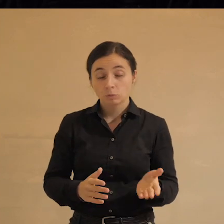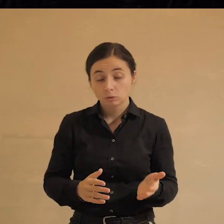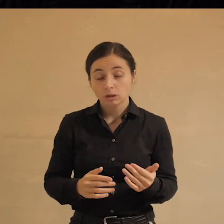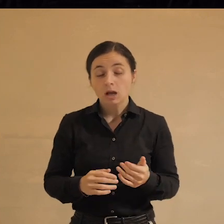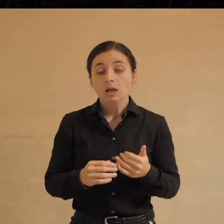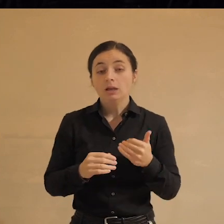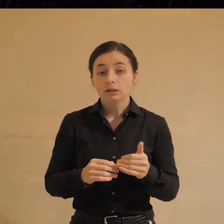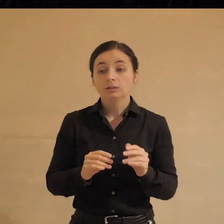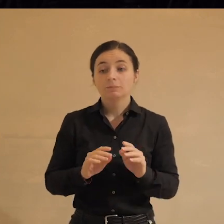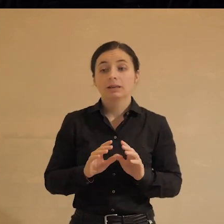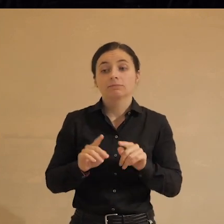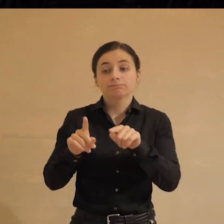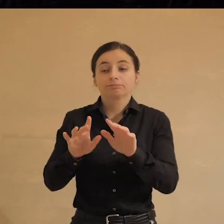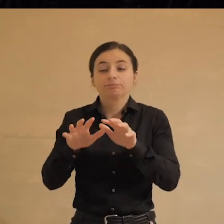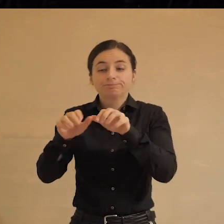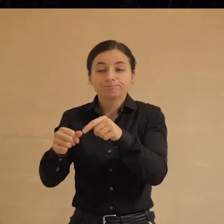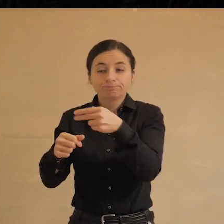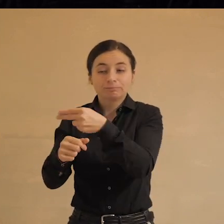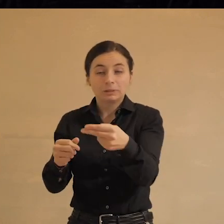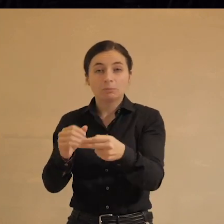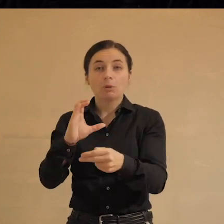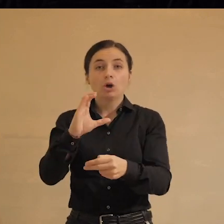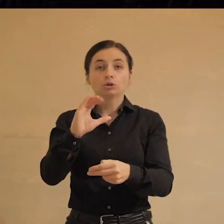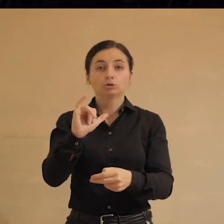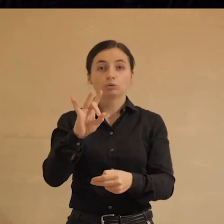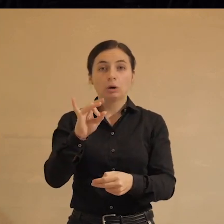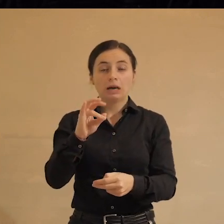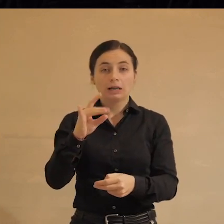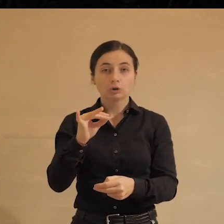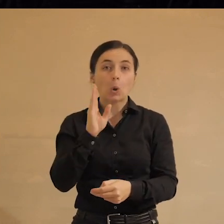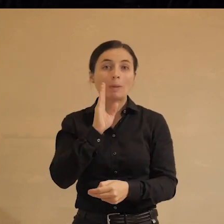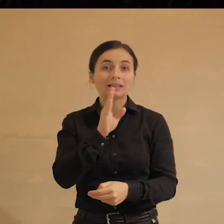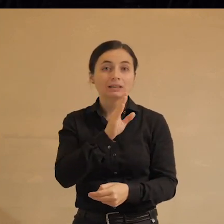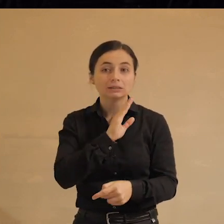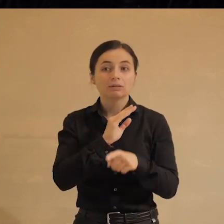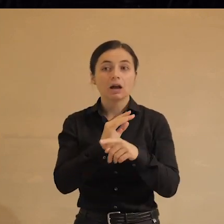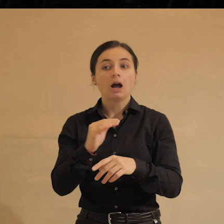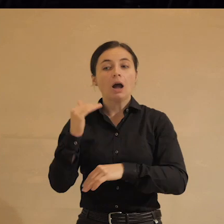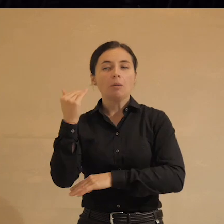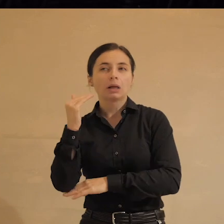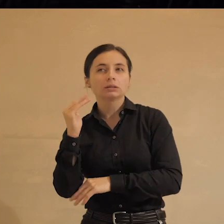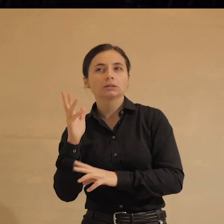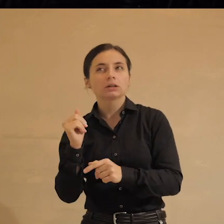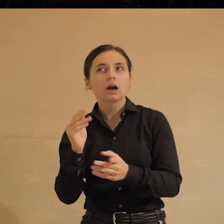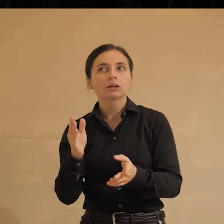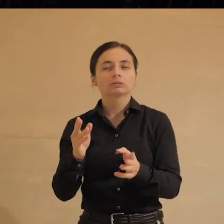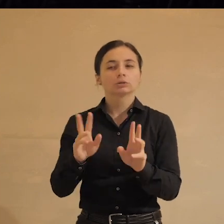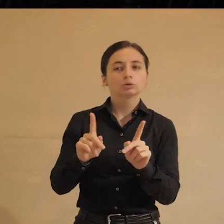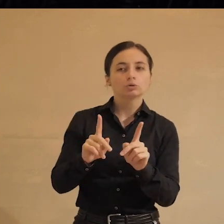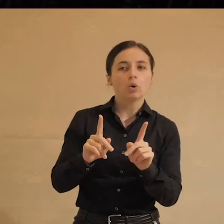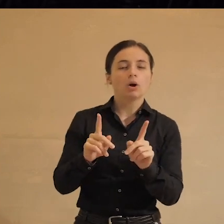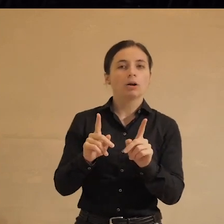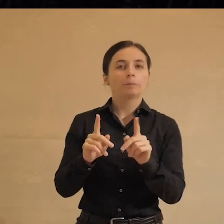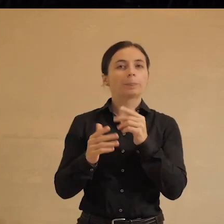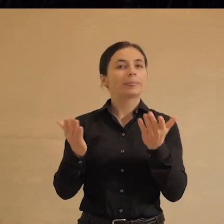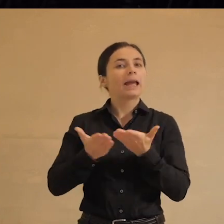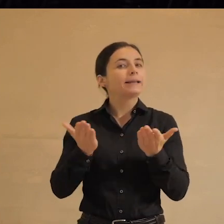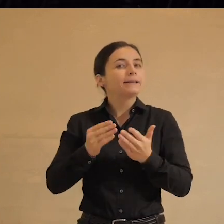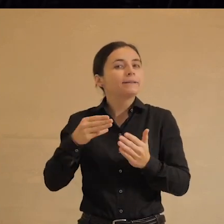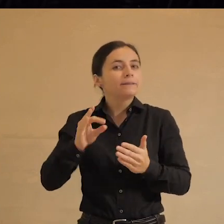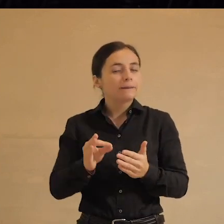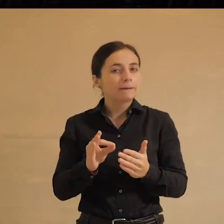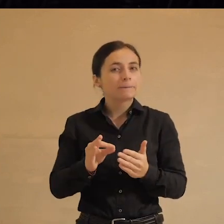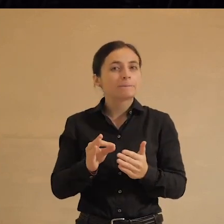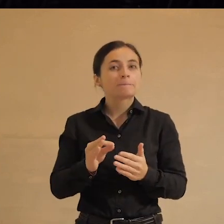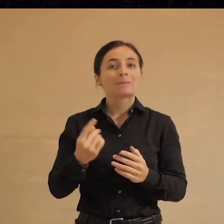набрасываются на суррогатное материнство, потому что, с одной стороны, это какой-то фарминг младенцев, хорошо ли это, а с другой стороны, там, не дай бог, какие-нибудь